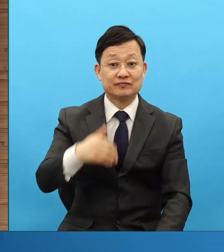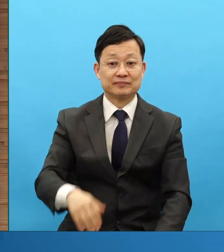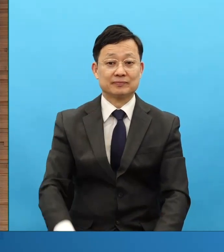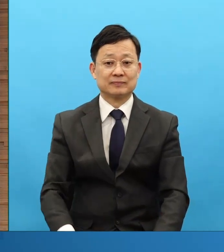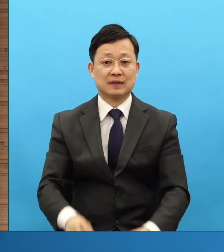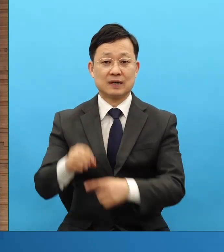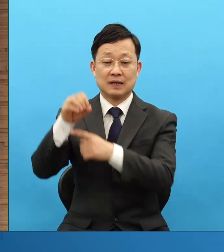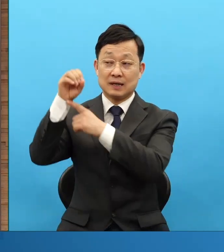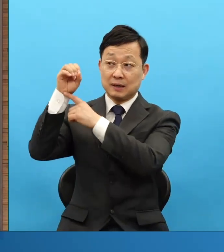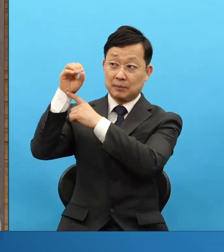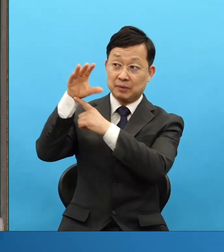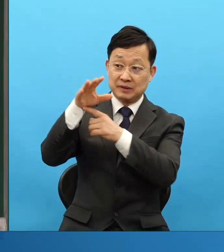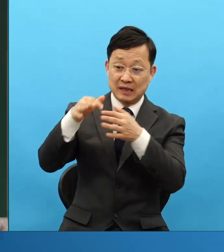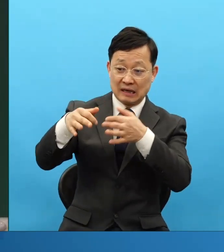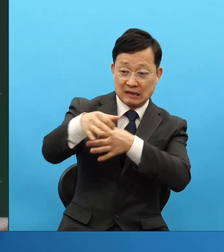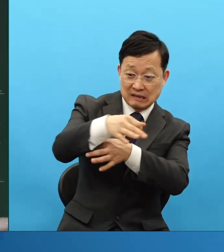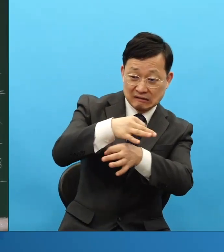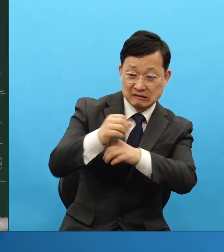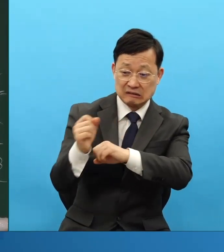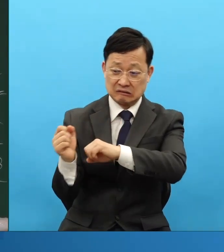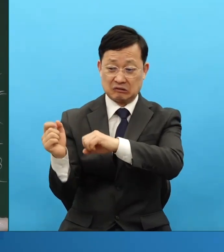빛의 경제를 해보게 하는 사람